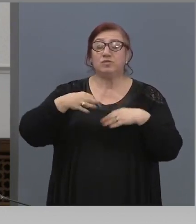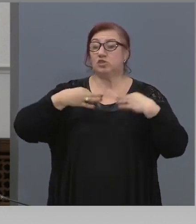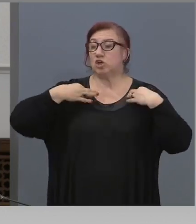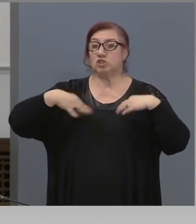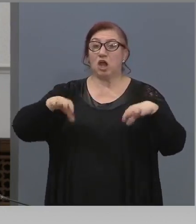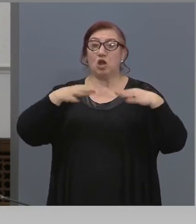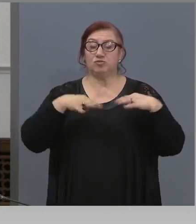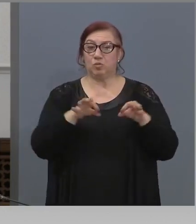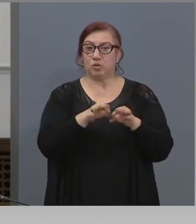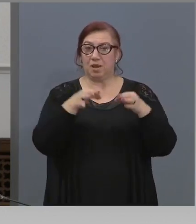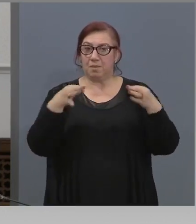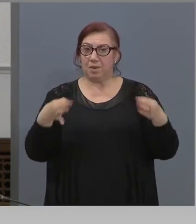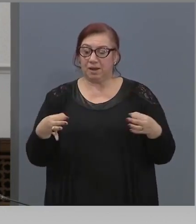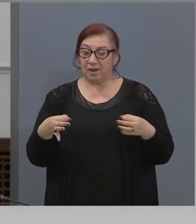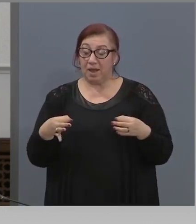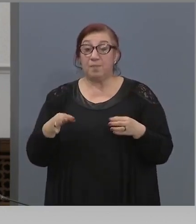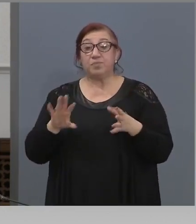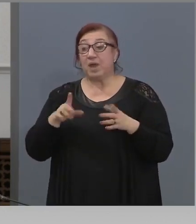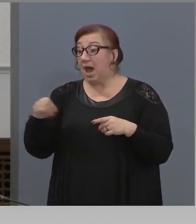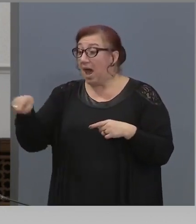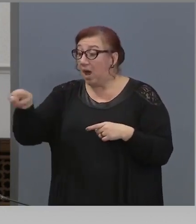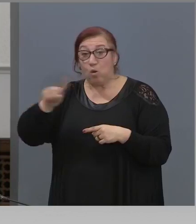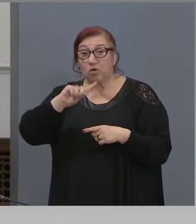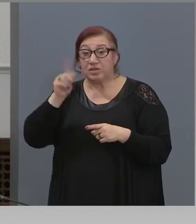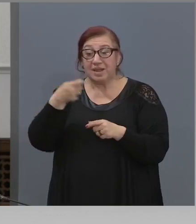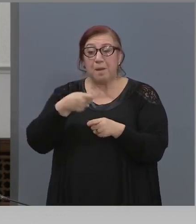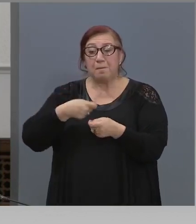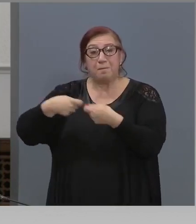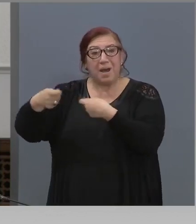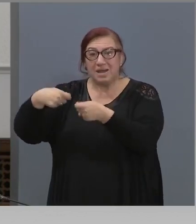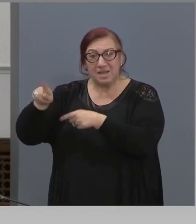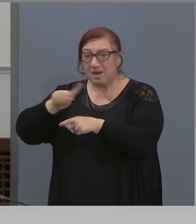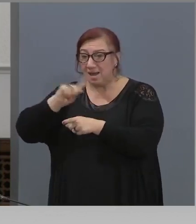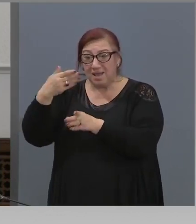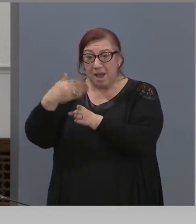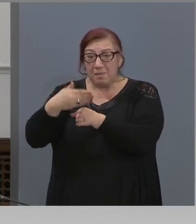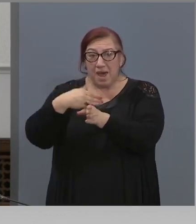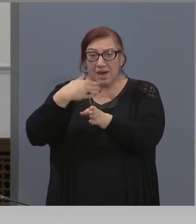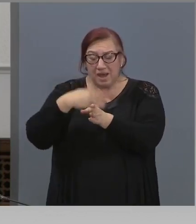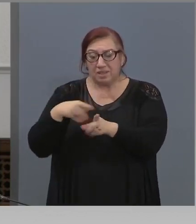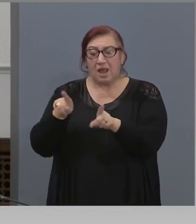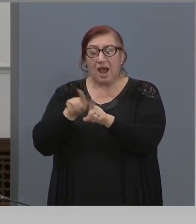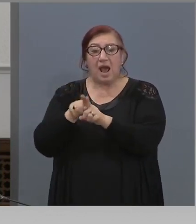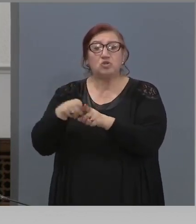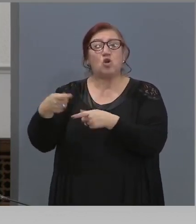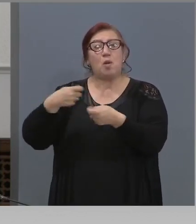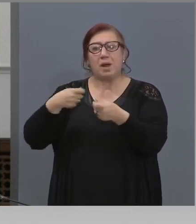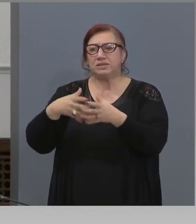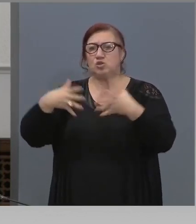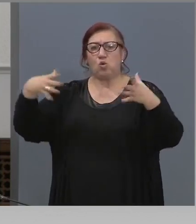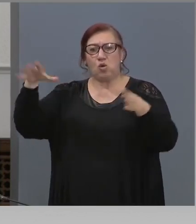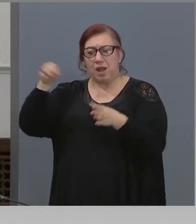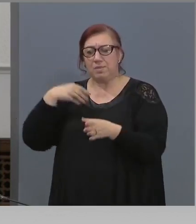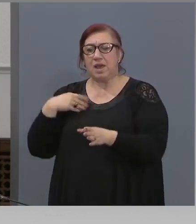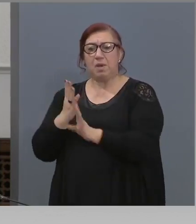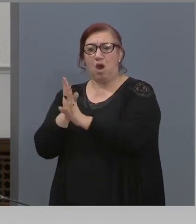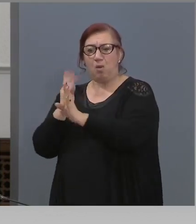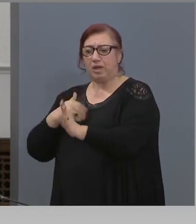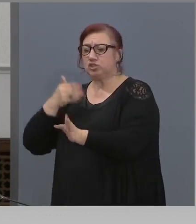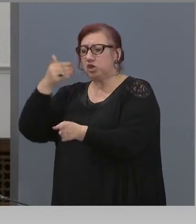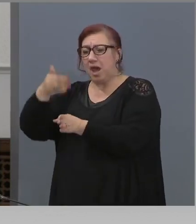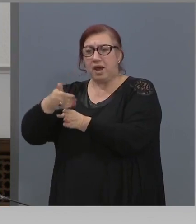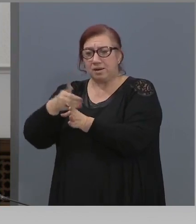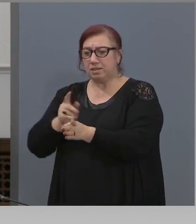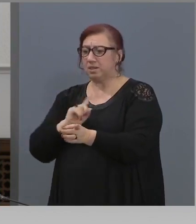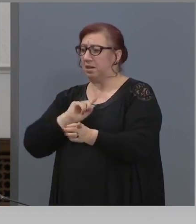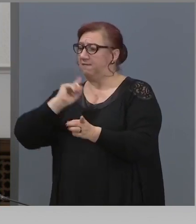Сега ще спреме пазарите, докато не си направят така, както в магазините, в еригите, на съответния ред, на влизане и